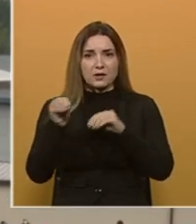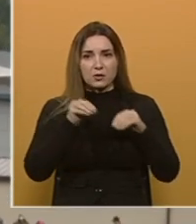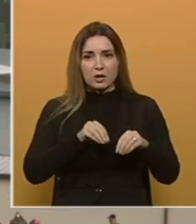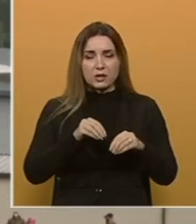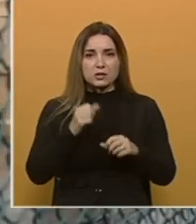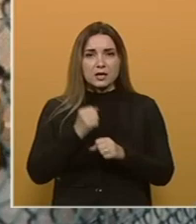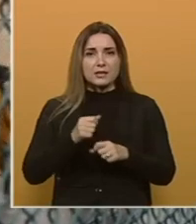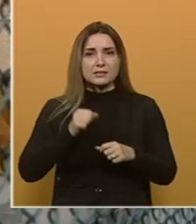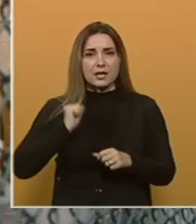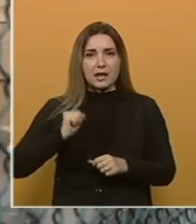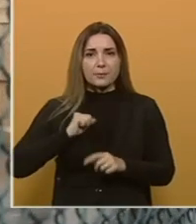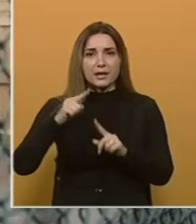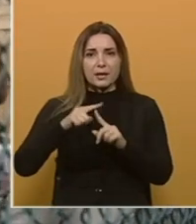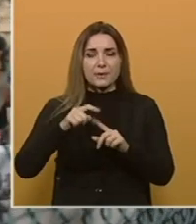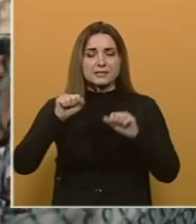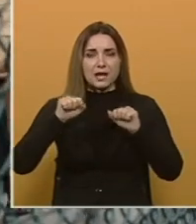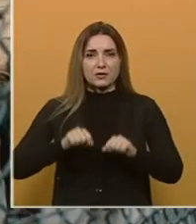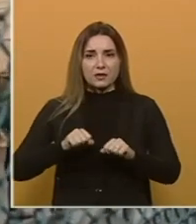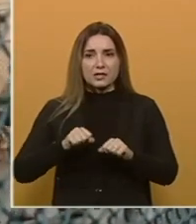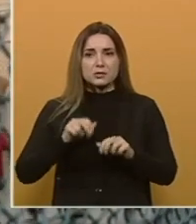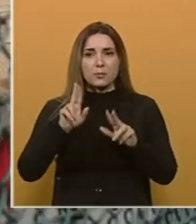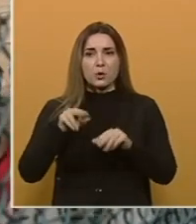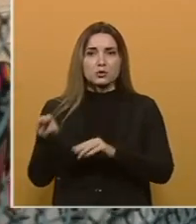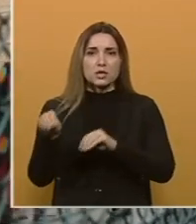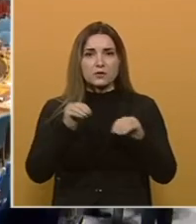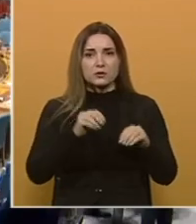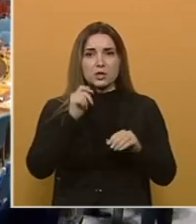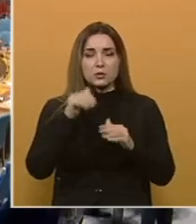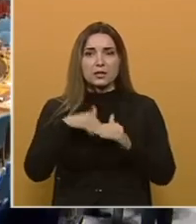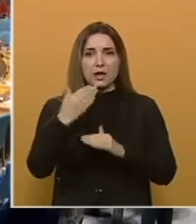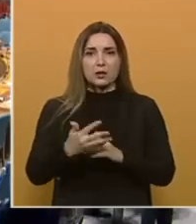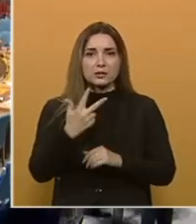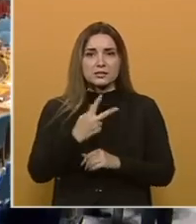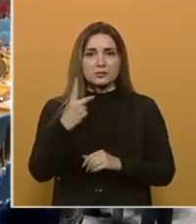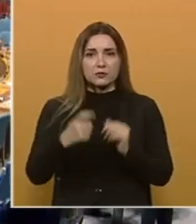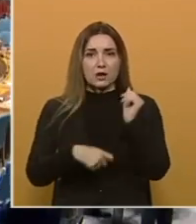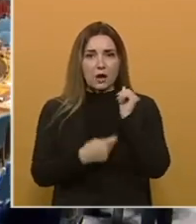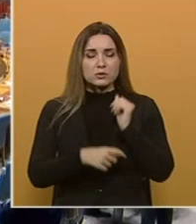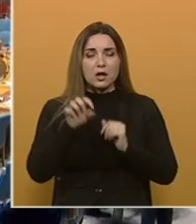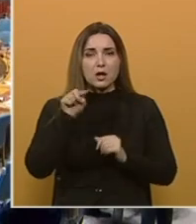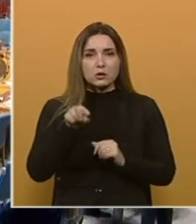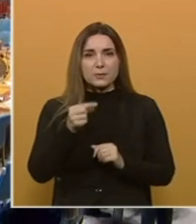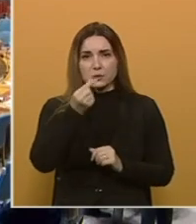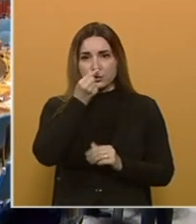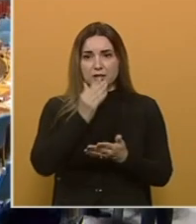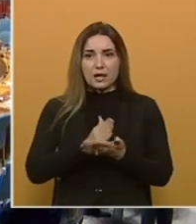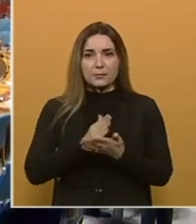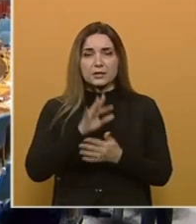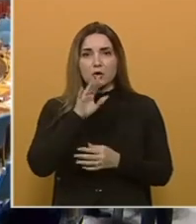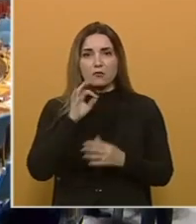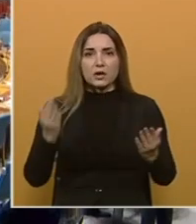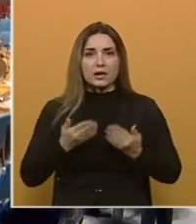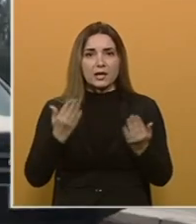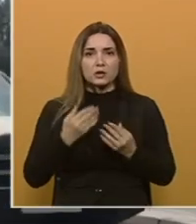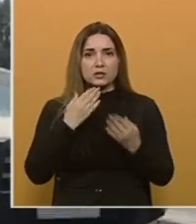ulažu se napori da talibanska vlast omogući evakuaciju ljudi nakon 31. augusta. O tome će u ponedeljak biti govora na hitnoj